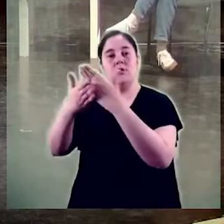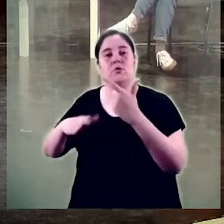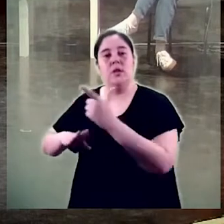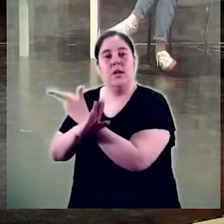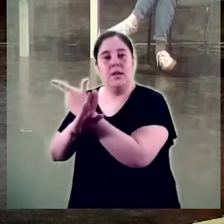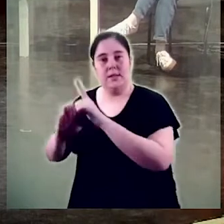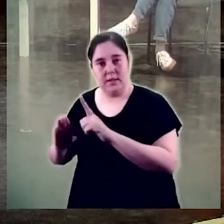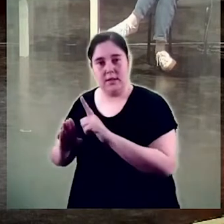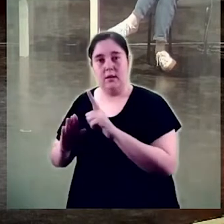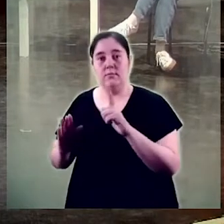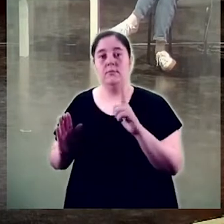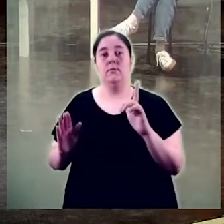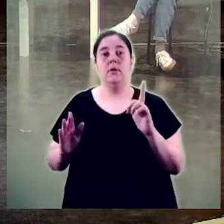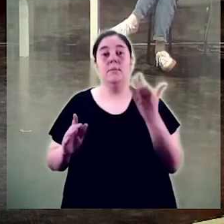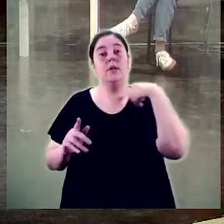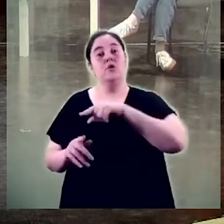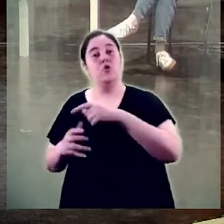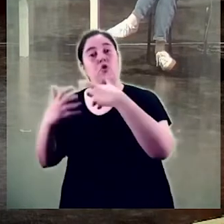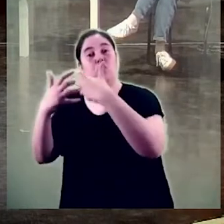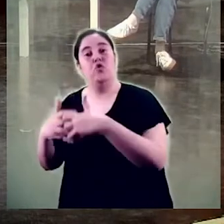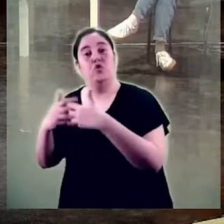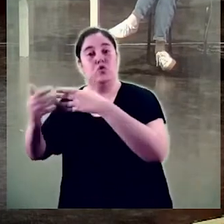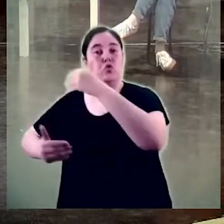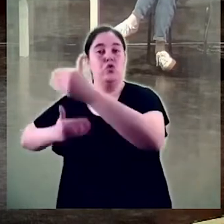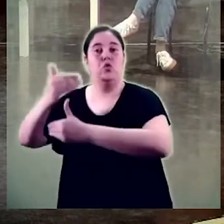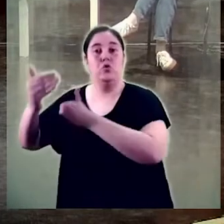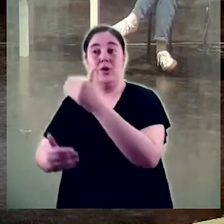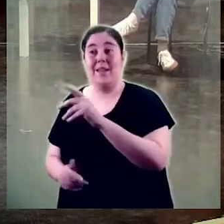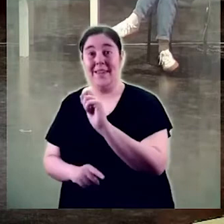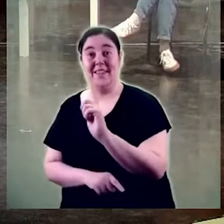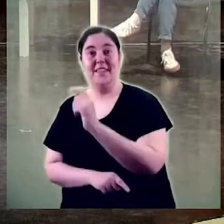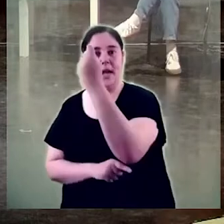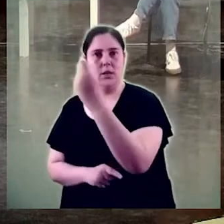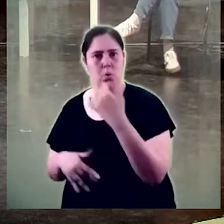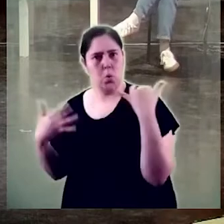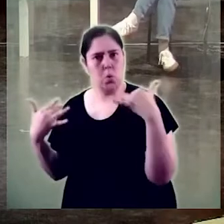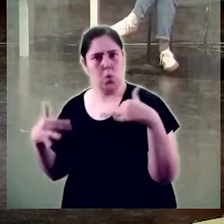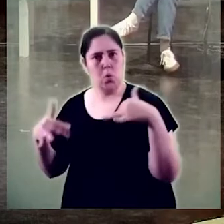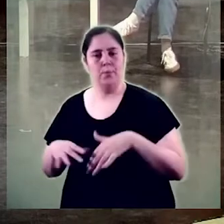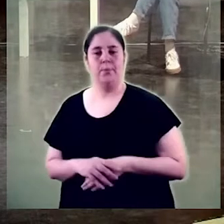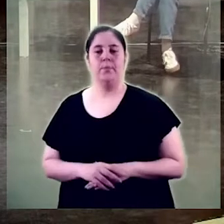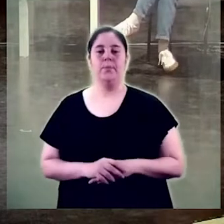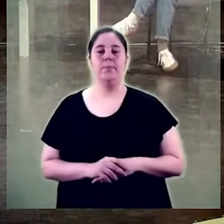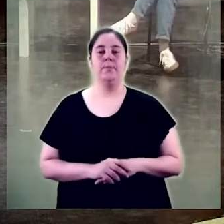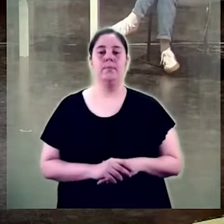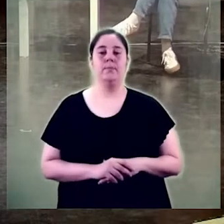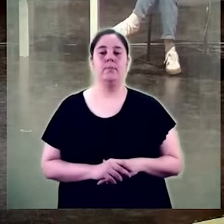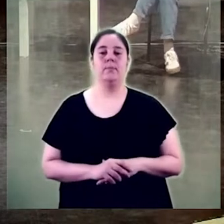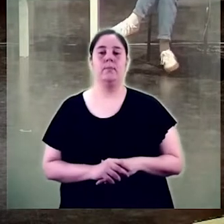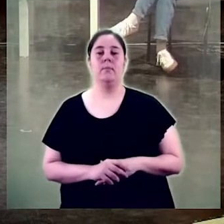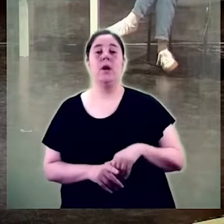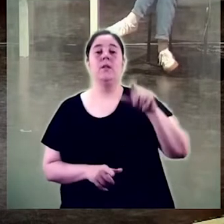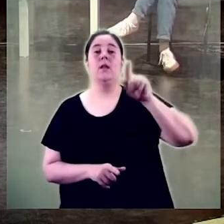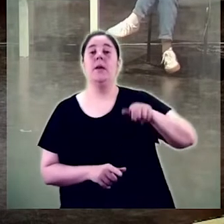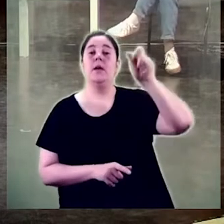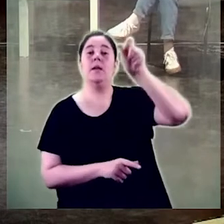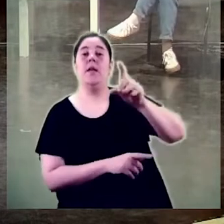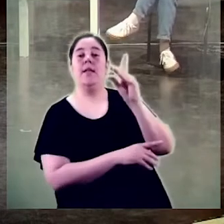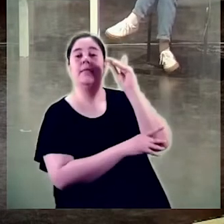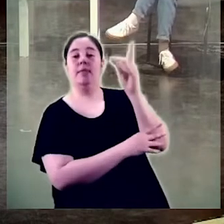coneix abastament i que funcionava i segueix funcionant amb molt d'èxit el mateix degar